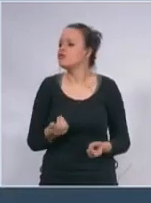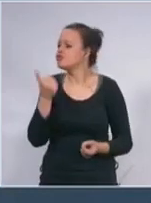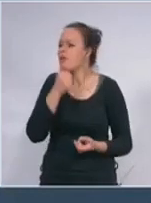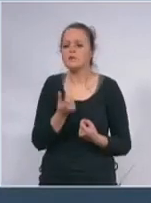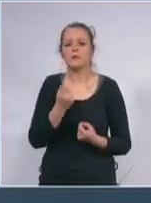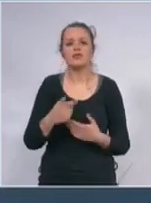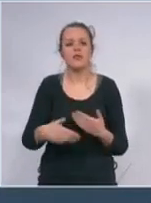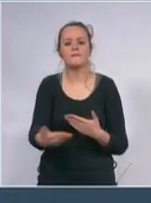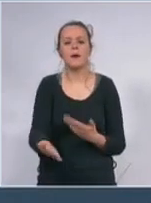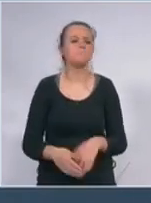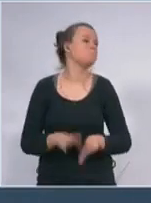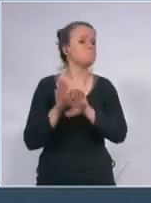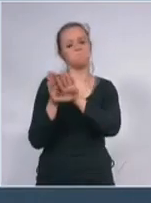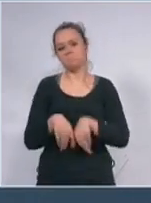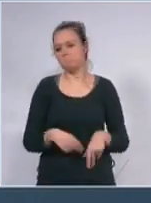svejedno